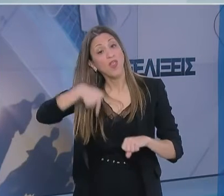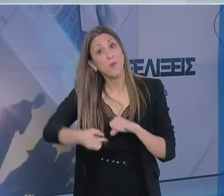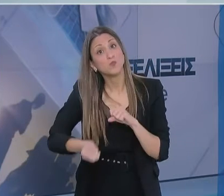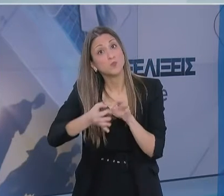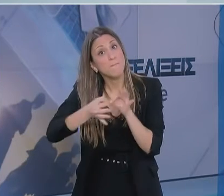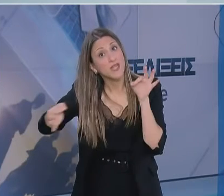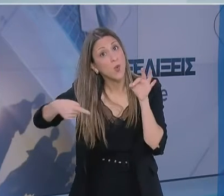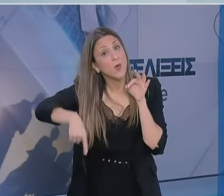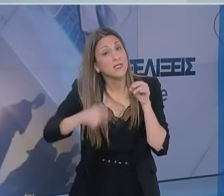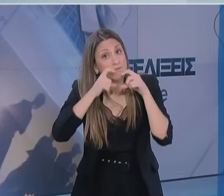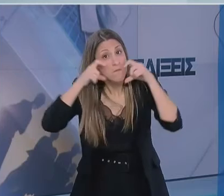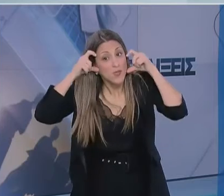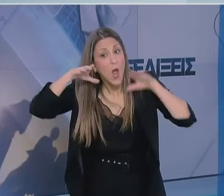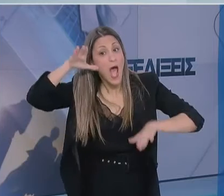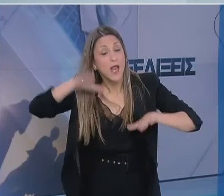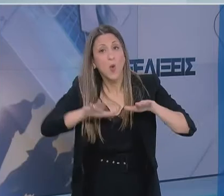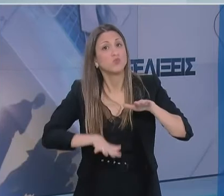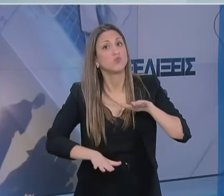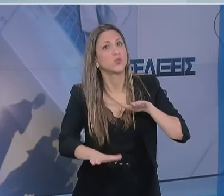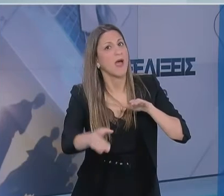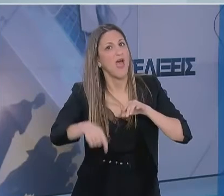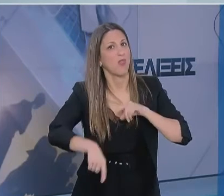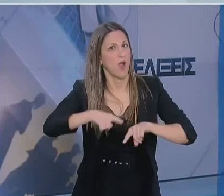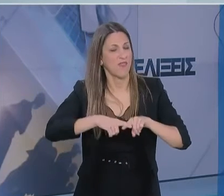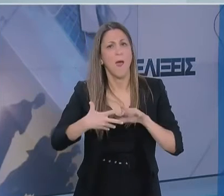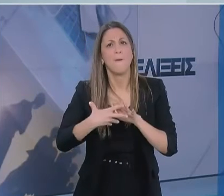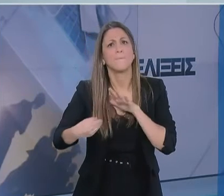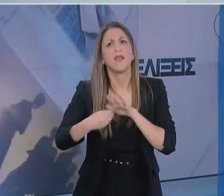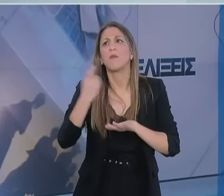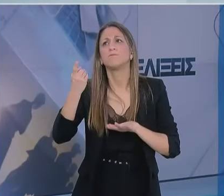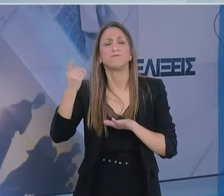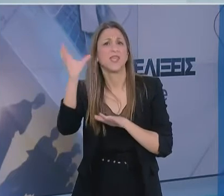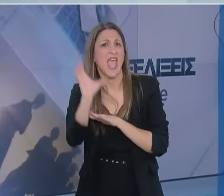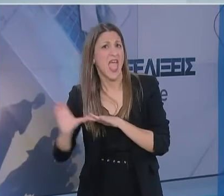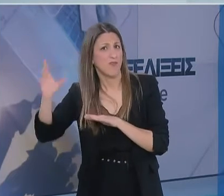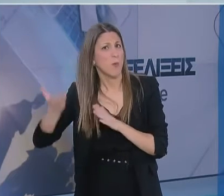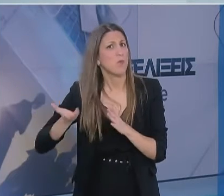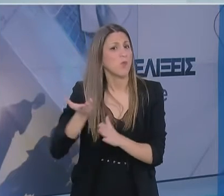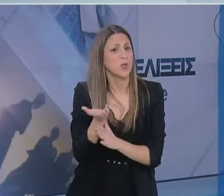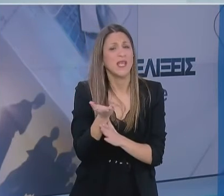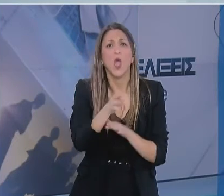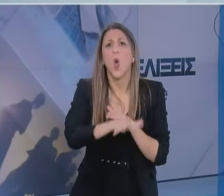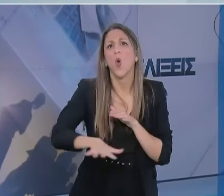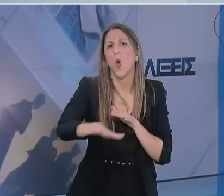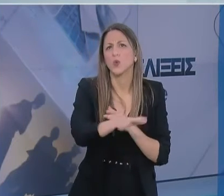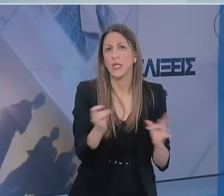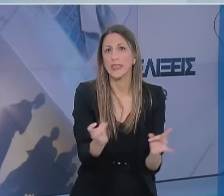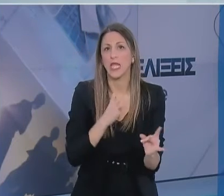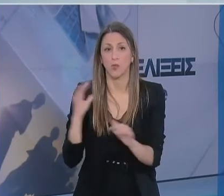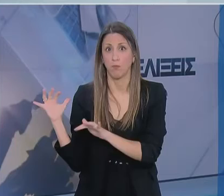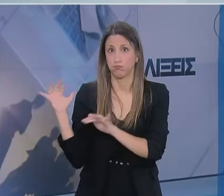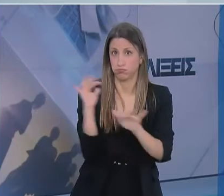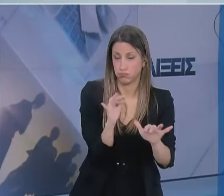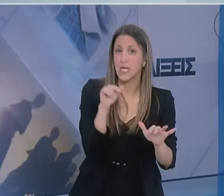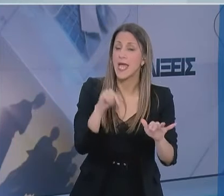ανάλογα με την πορεία της επιδημίας και σε συγκεκριμένους χώρους όπως αυτοί που προτείνονται από το ECDC, κυρίως για την αποφυγή διασποράς